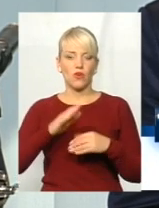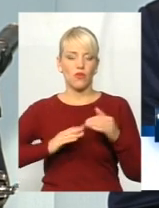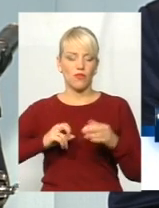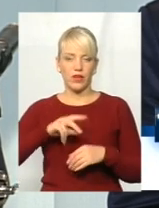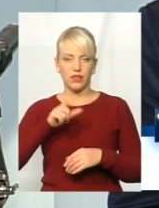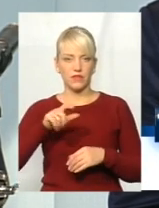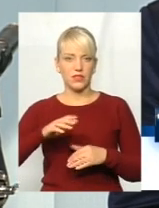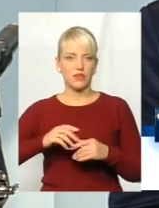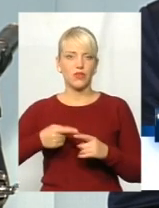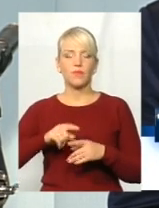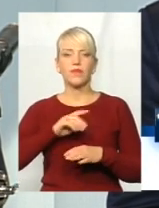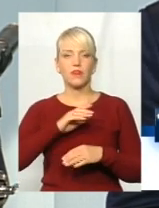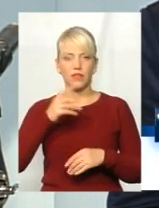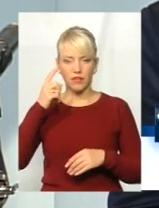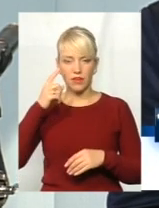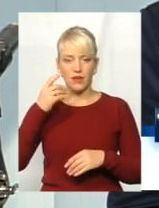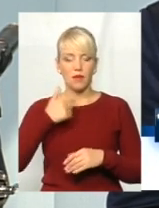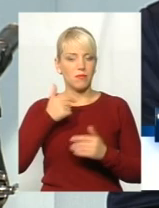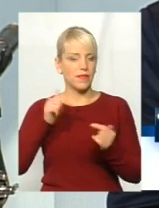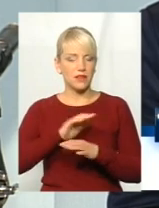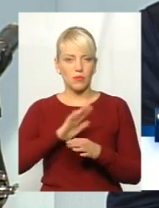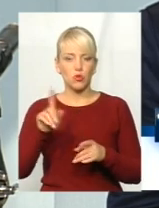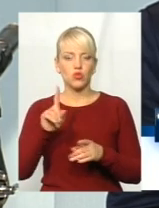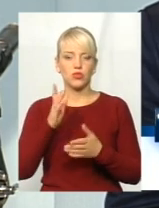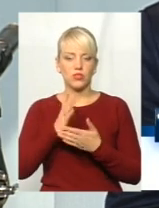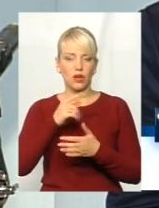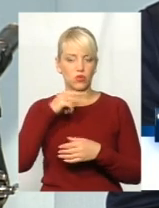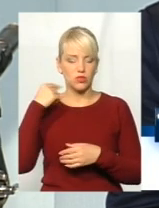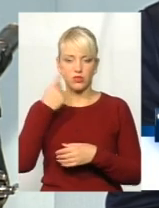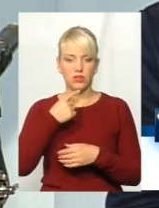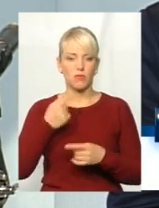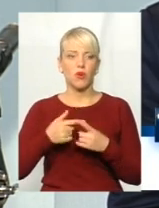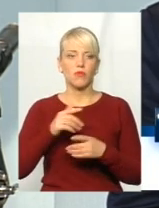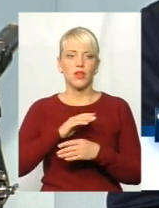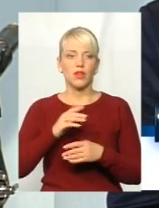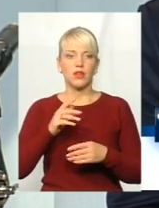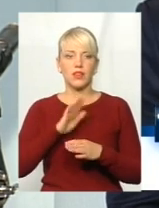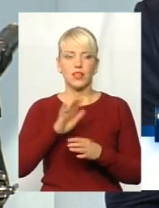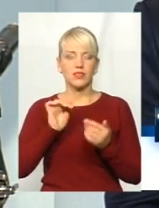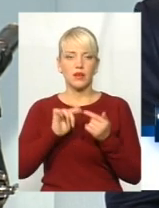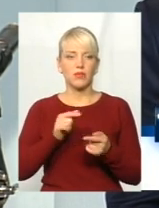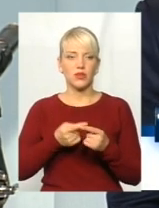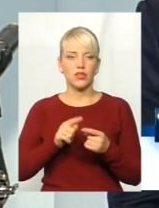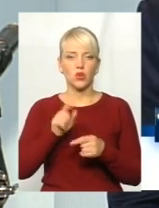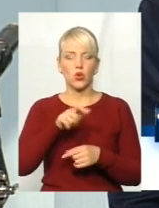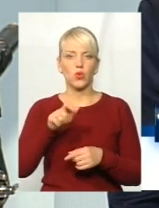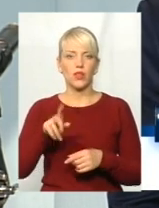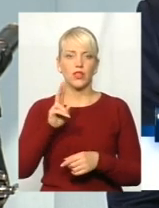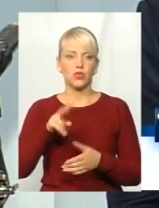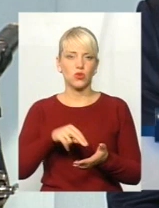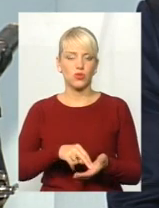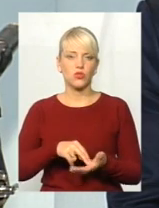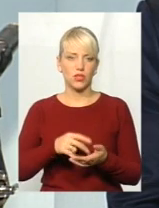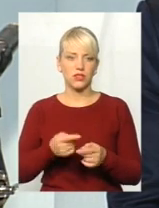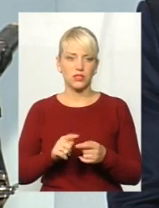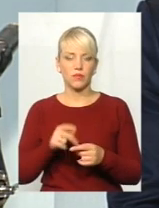заперечимо те, що російська мова є, не заперечимо те, що російська класика є і визнана вона в світі, ми не заперечимо тих людей, які стоять за цим.